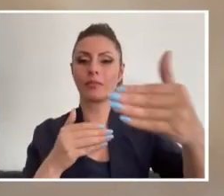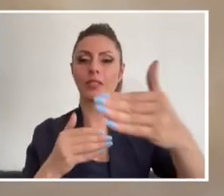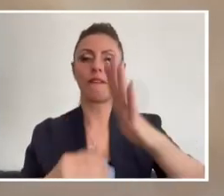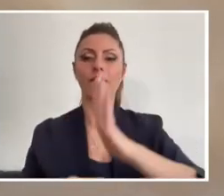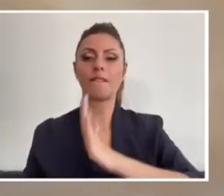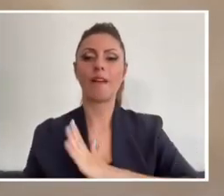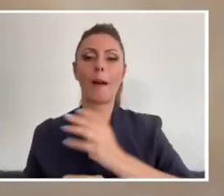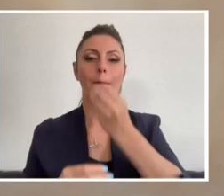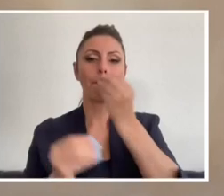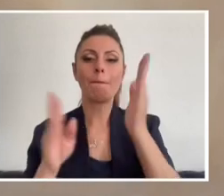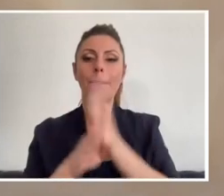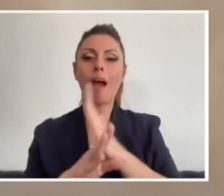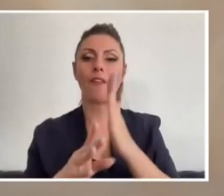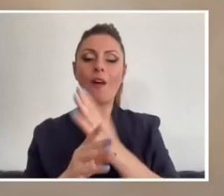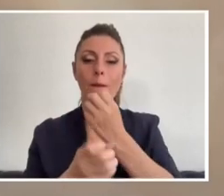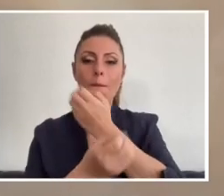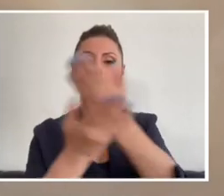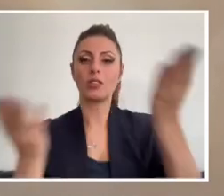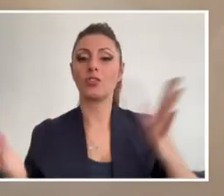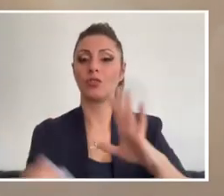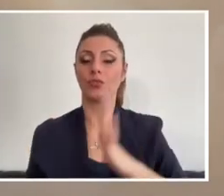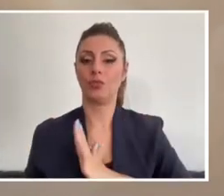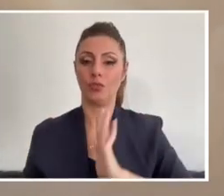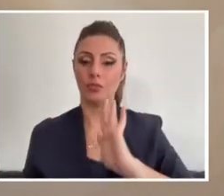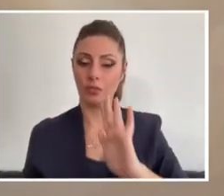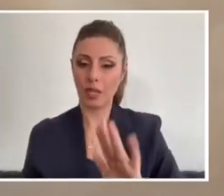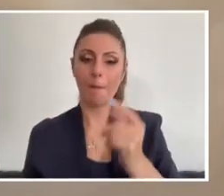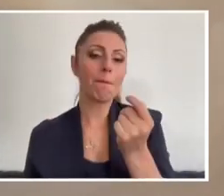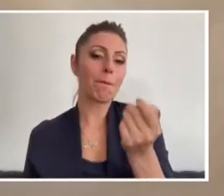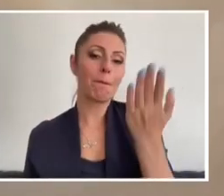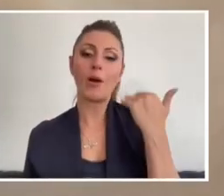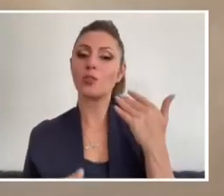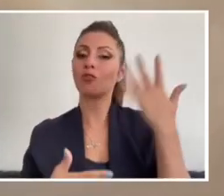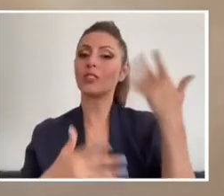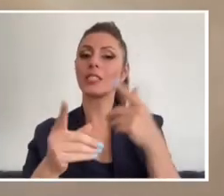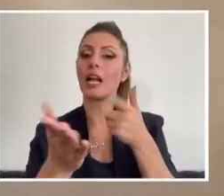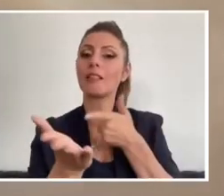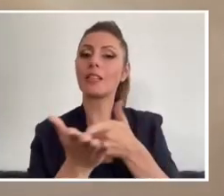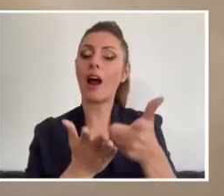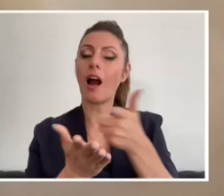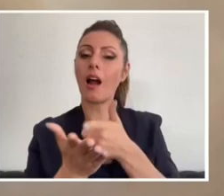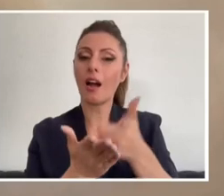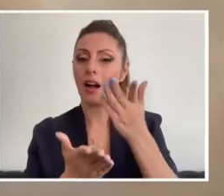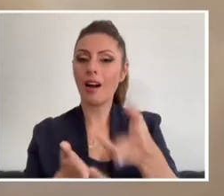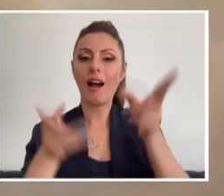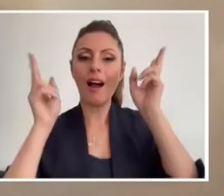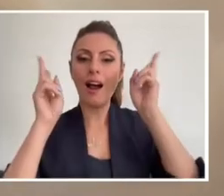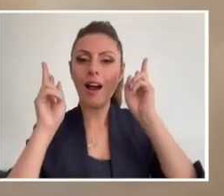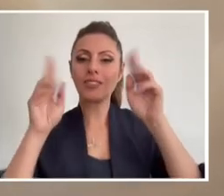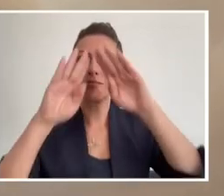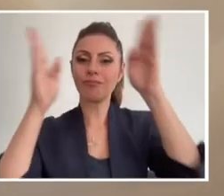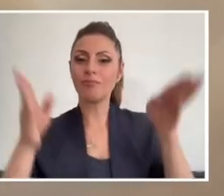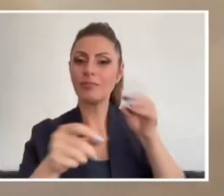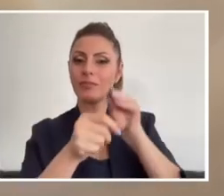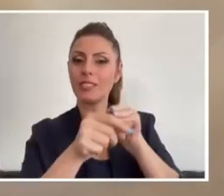bahçeleri başlıyor. Arkası az önce sizlere yayın yaptığımız nokta o tarlaların, ahırların bulunduğu, yine bazı